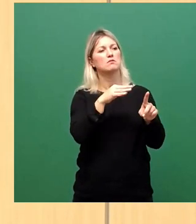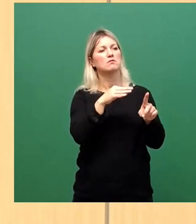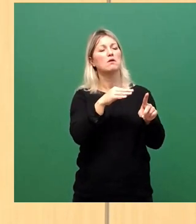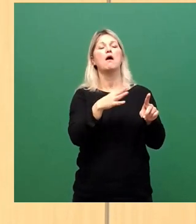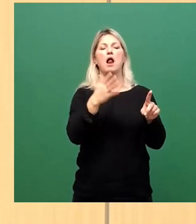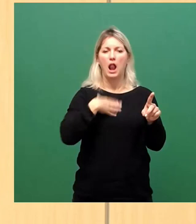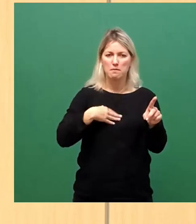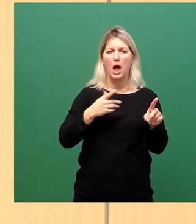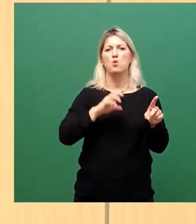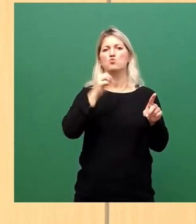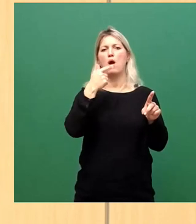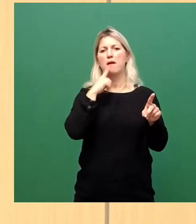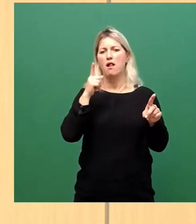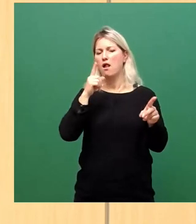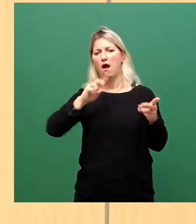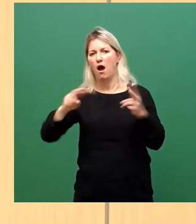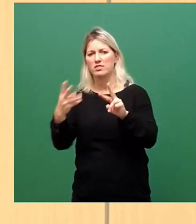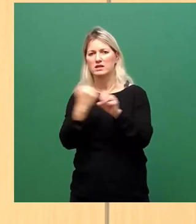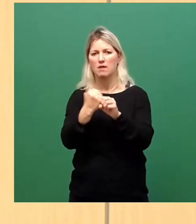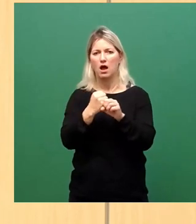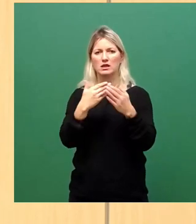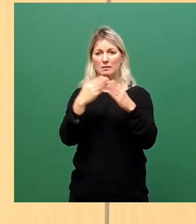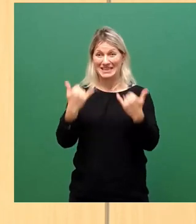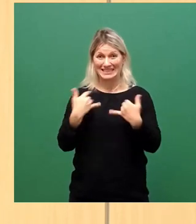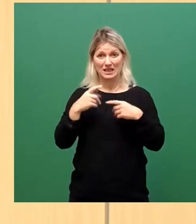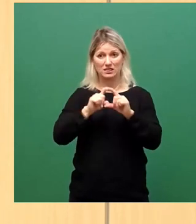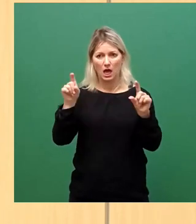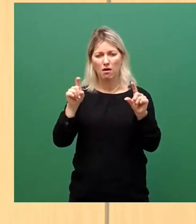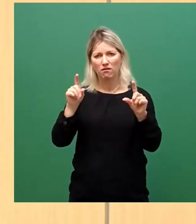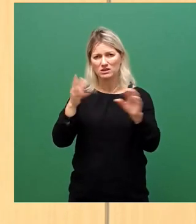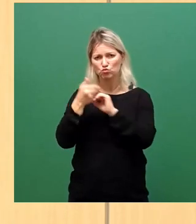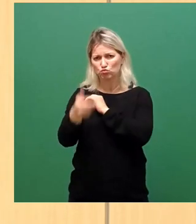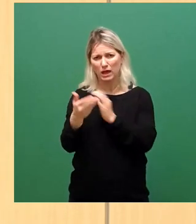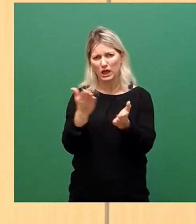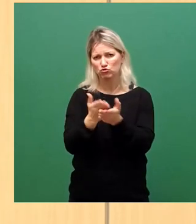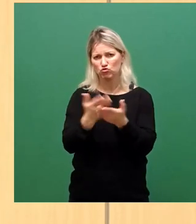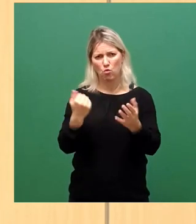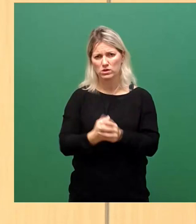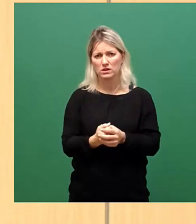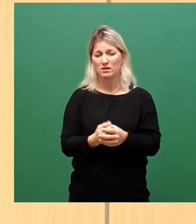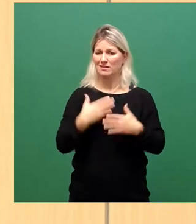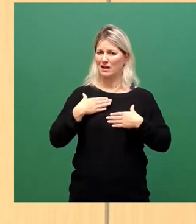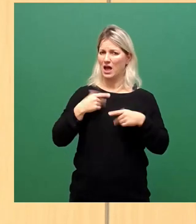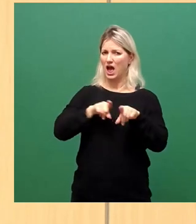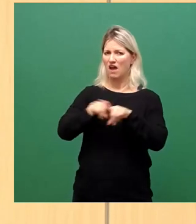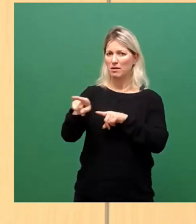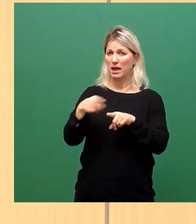und wieder hat sich der Inhalt heute überholt. Als FDP-Fraktion sind wir von der Debatte nur noch genervt.